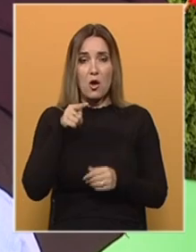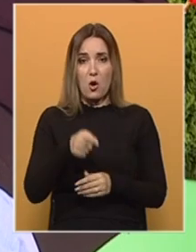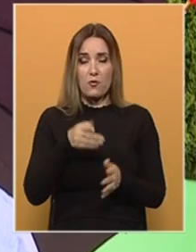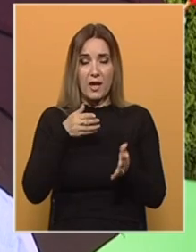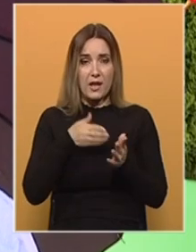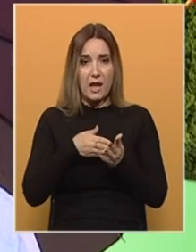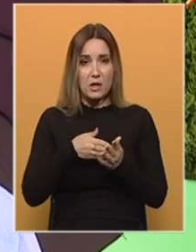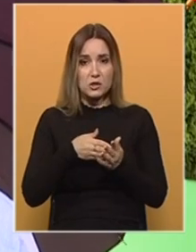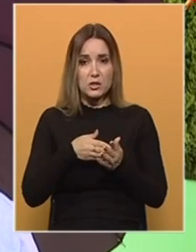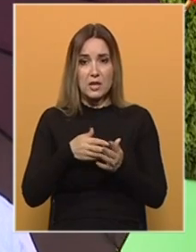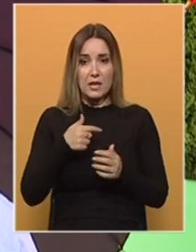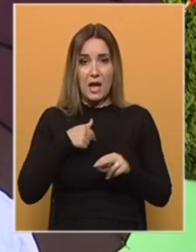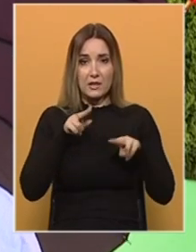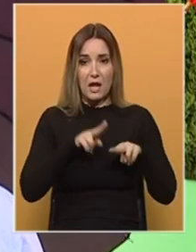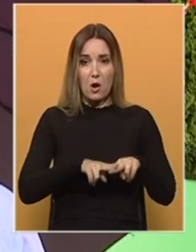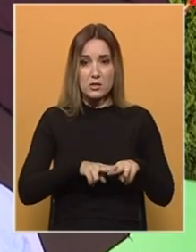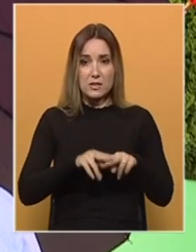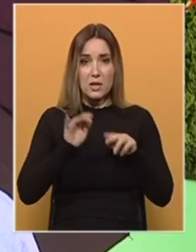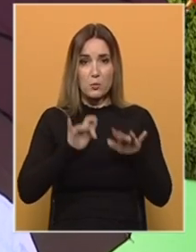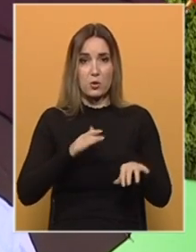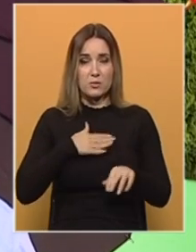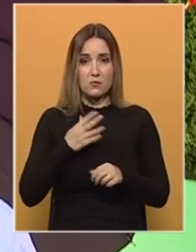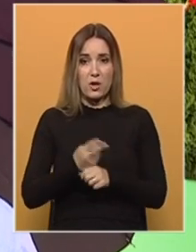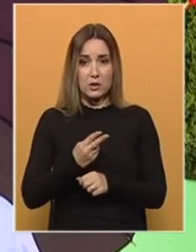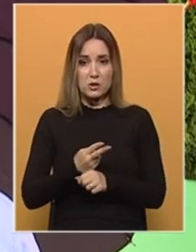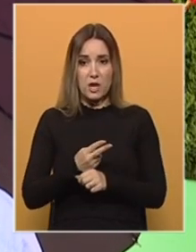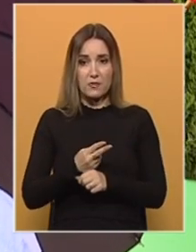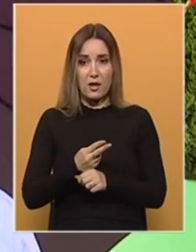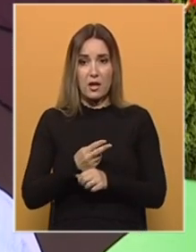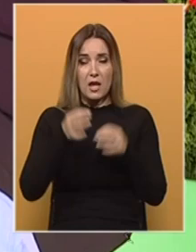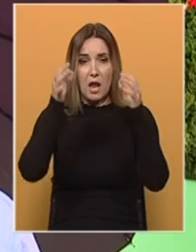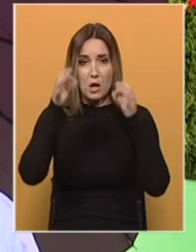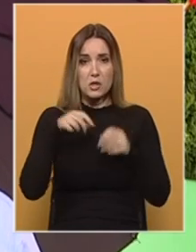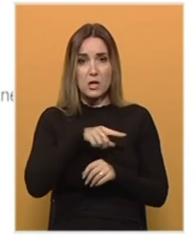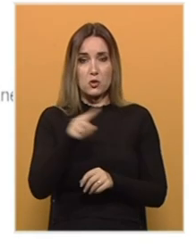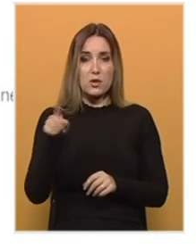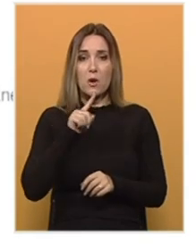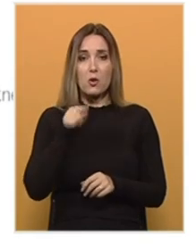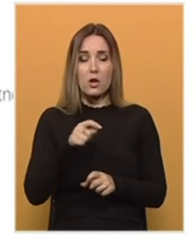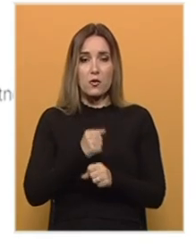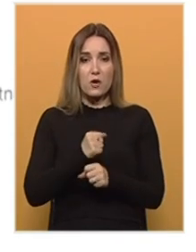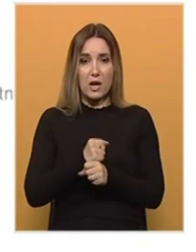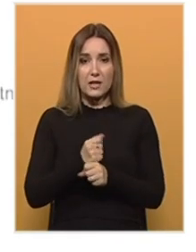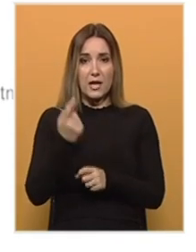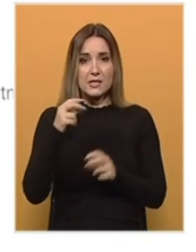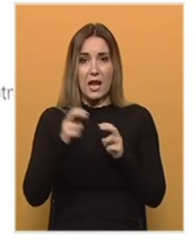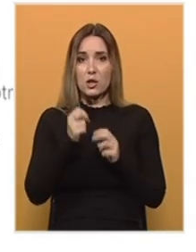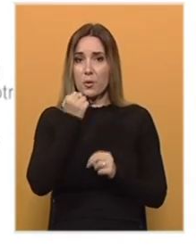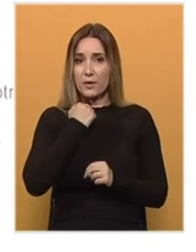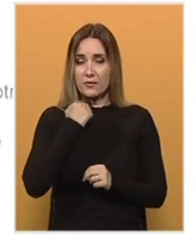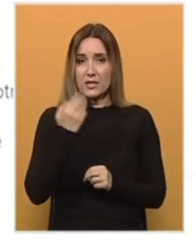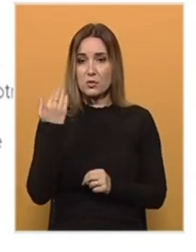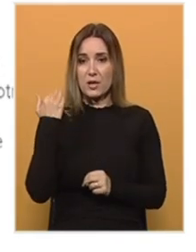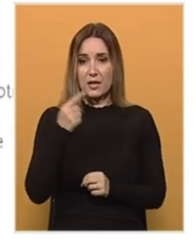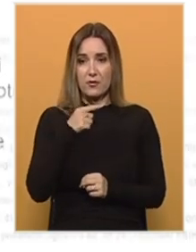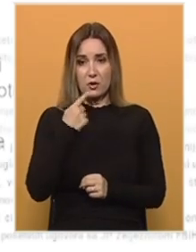način, zal ja da ustanem protiv svoje države na čast onima koji ovo radi? Iz elektroprivrede su se